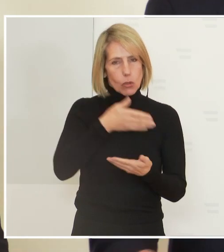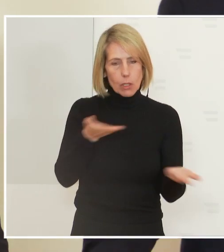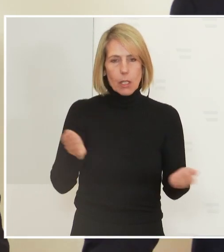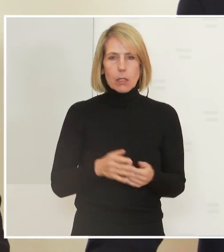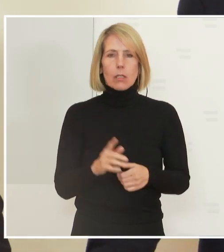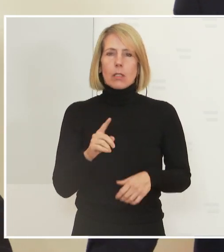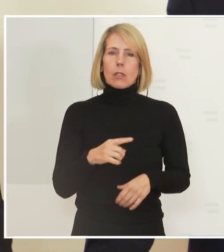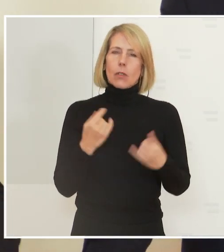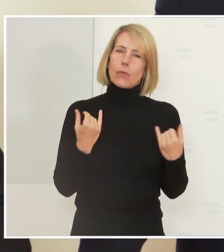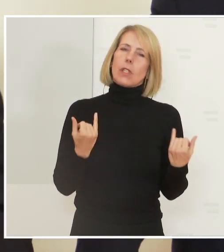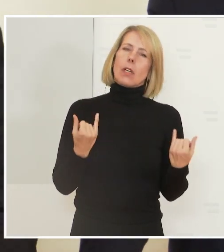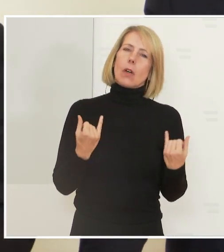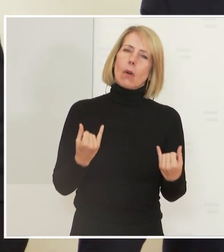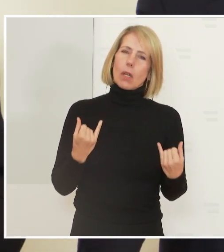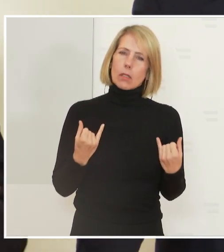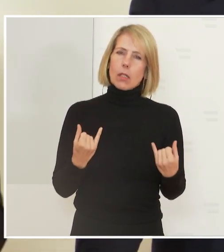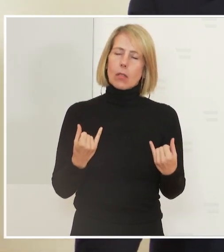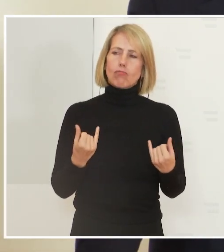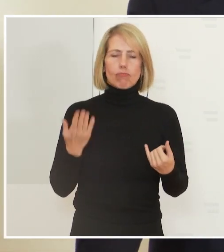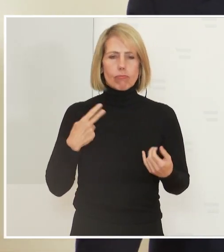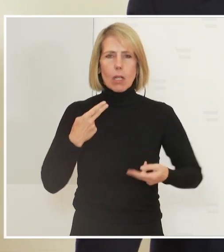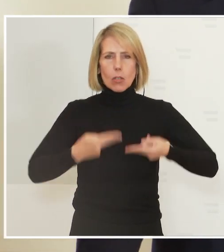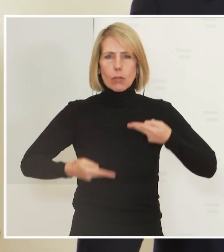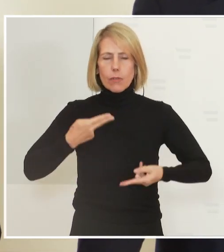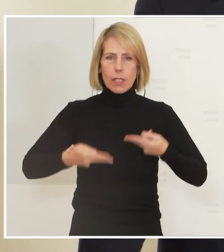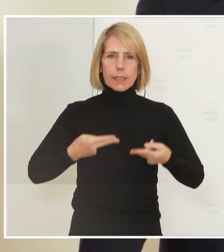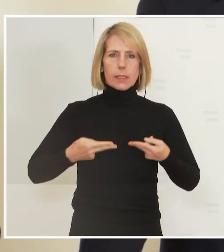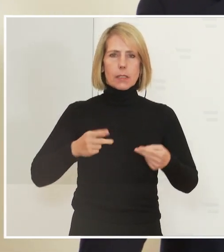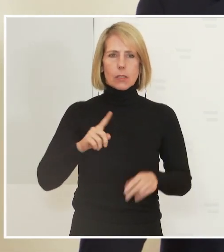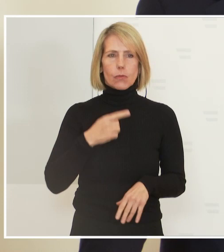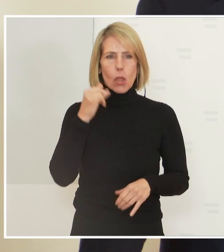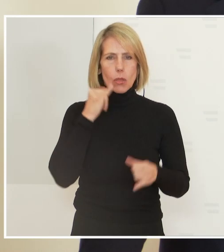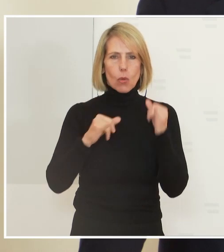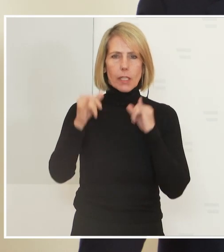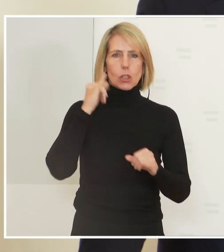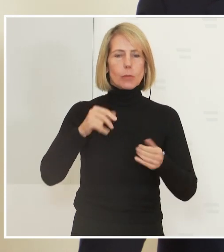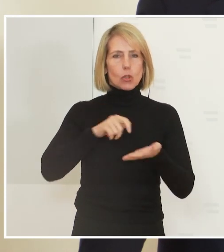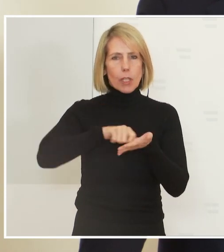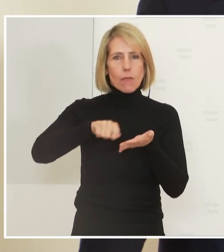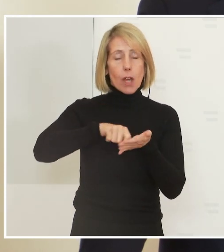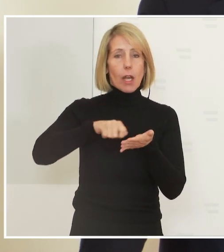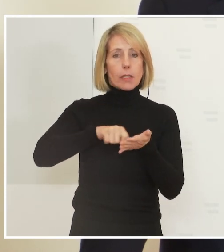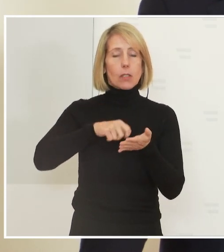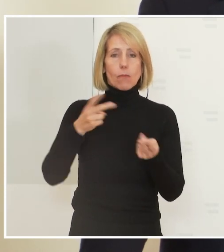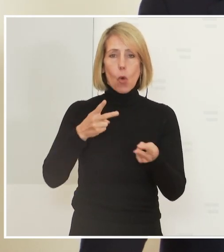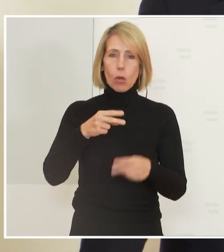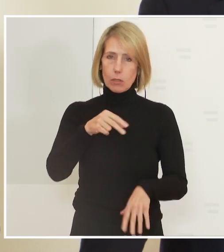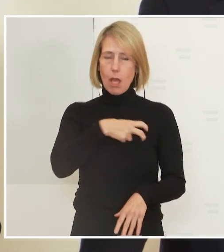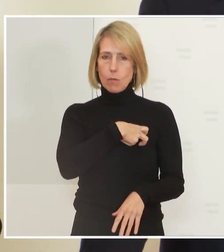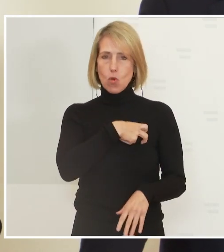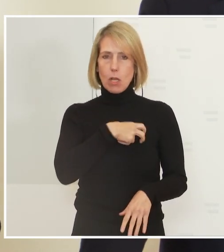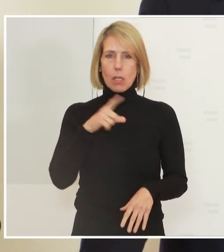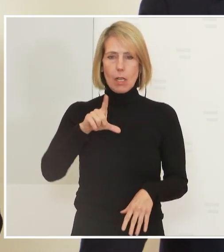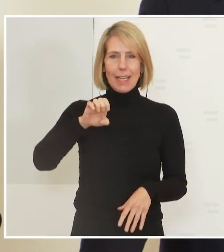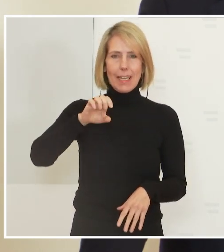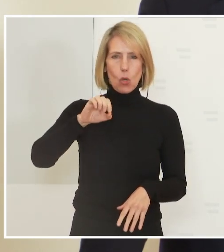eine Konferenz gehabt der Tourismusreferenten im Leongang in Salzburg. Wir